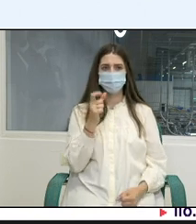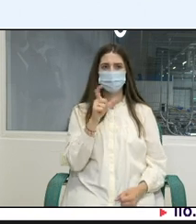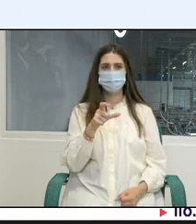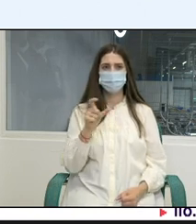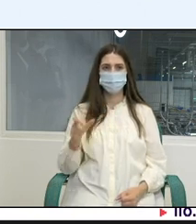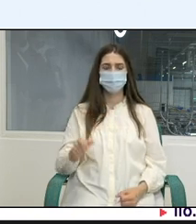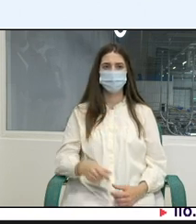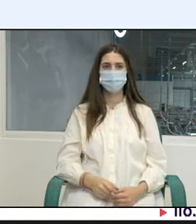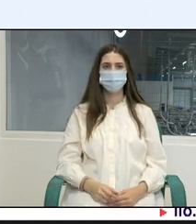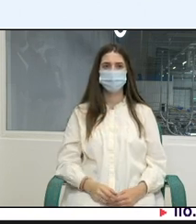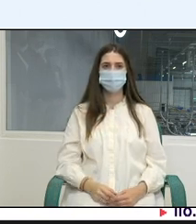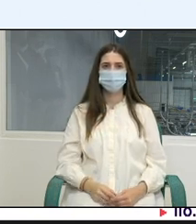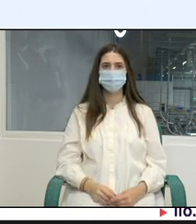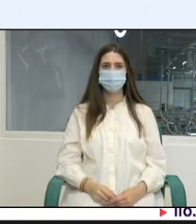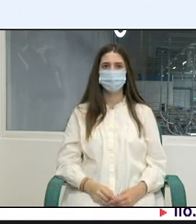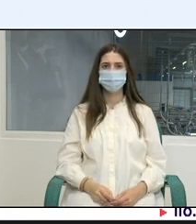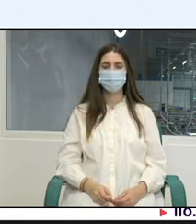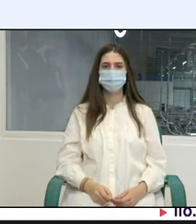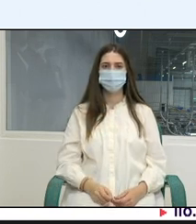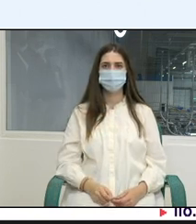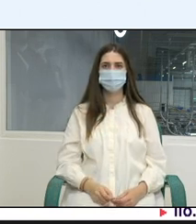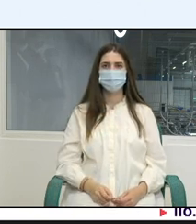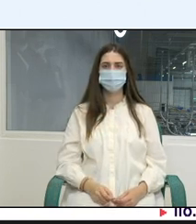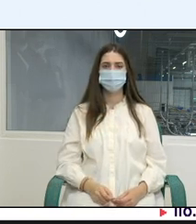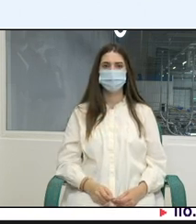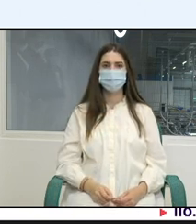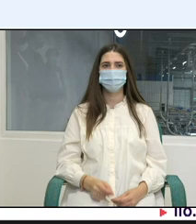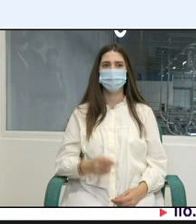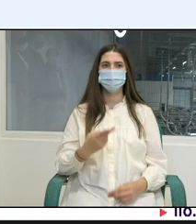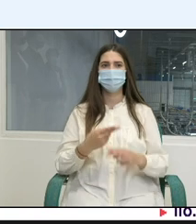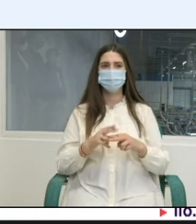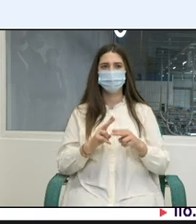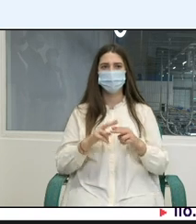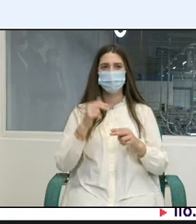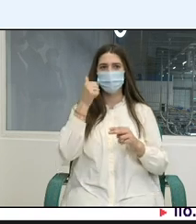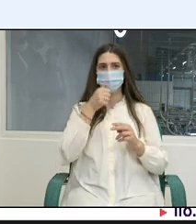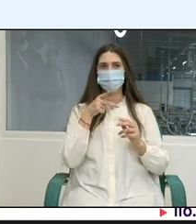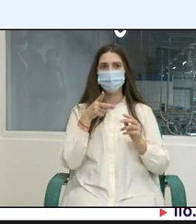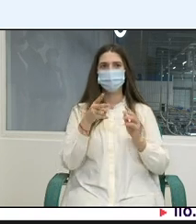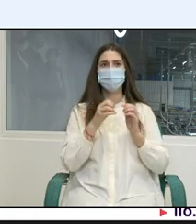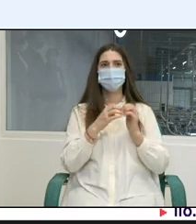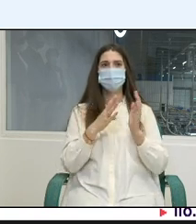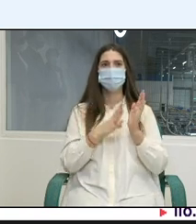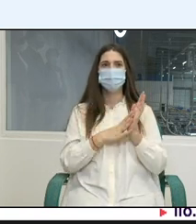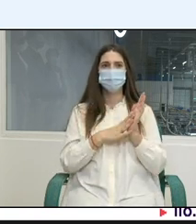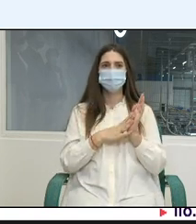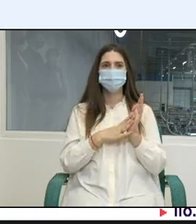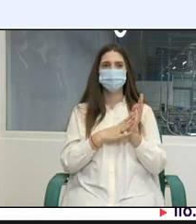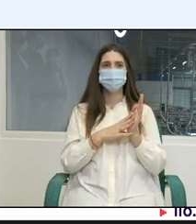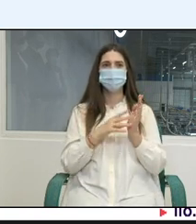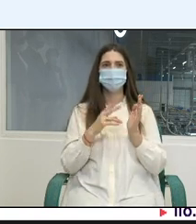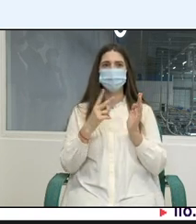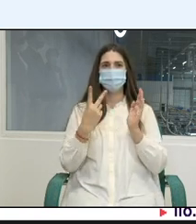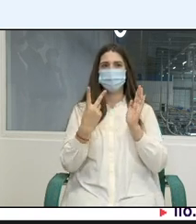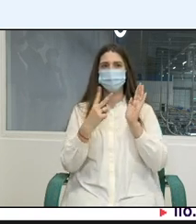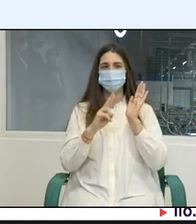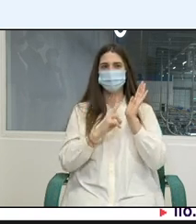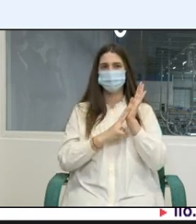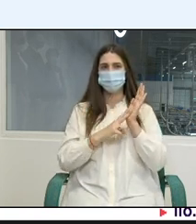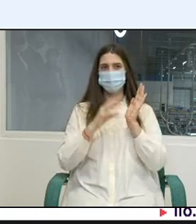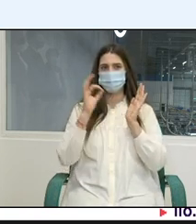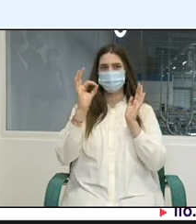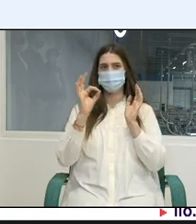cu angajatorii și am făcut un sondaj în 2019 și de fapt după cum puteți vedea doar o treime